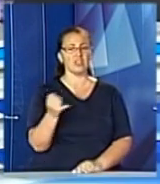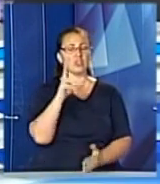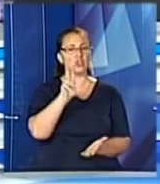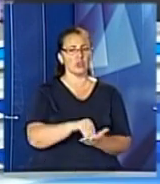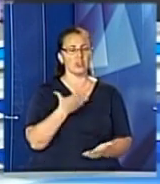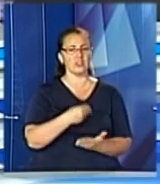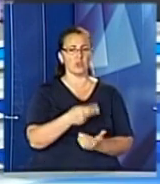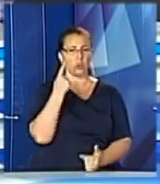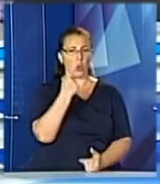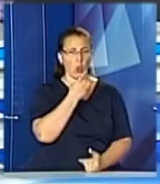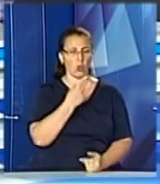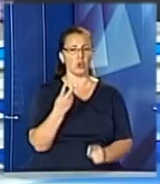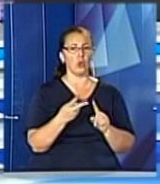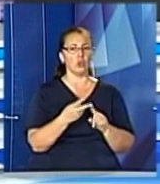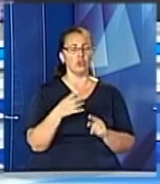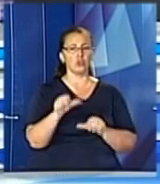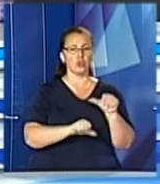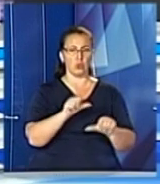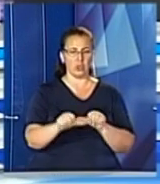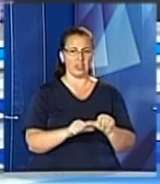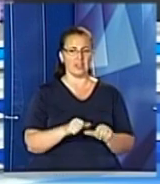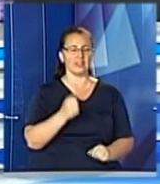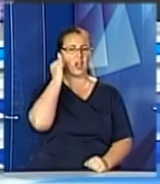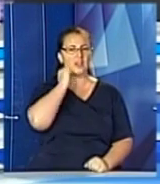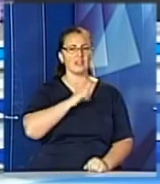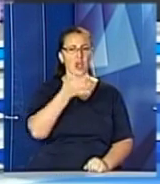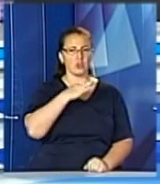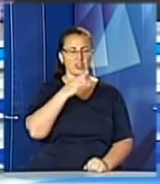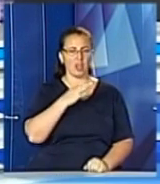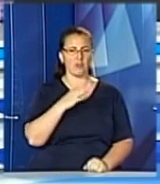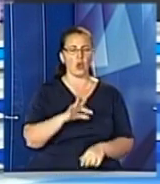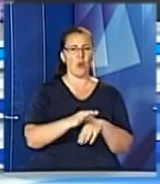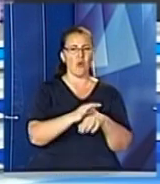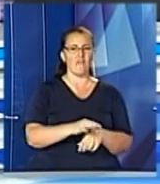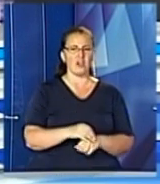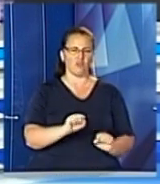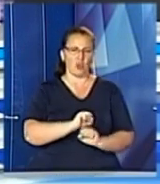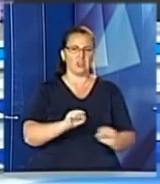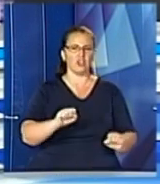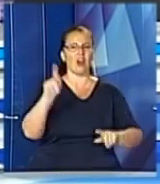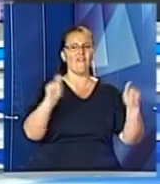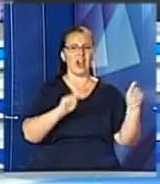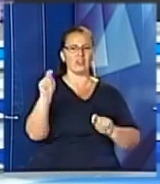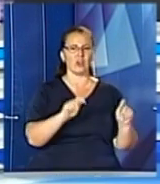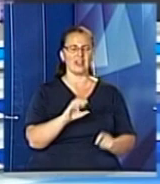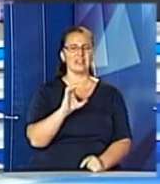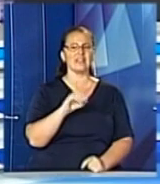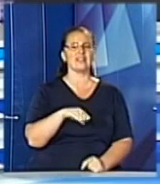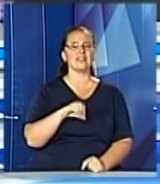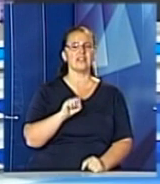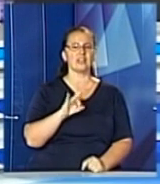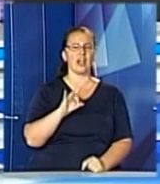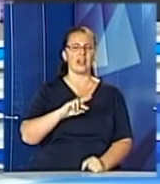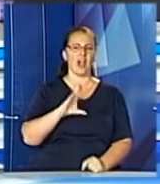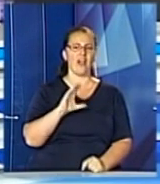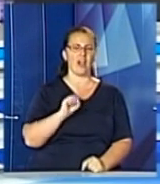власні очі. Другий рік поспіль на Старосамбірщині відбувся патріотичний фестиваль «Стар'ява-фест».